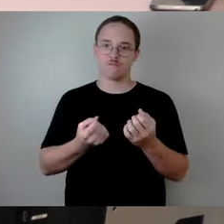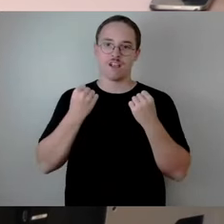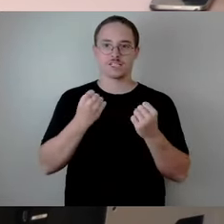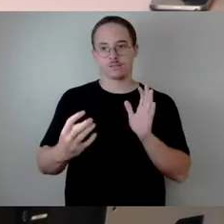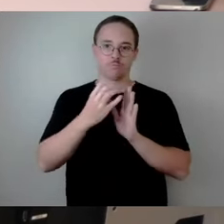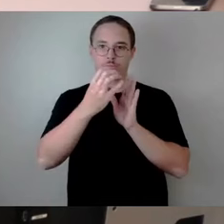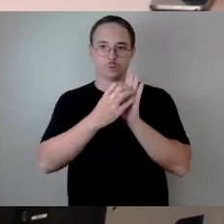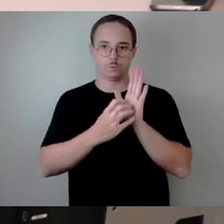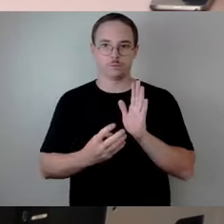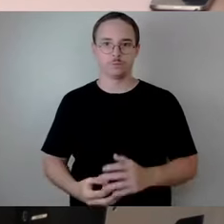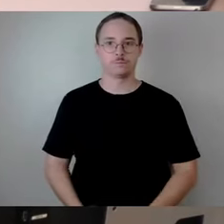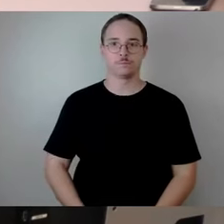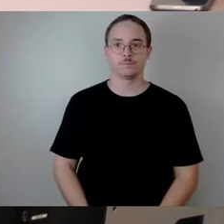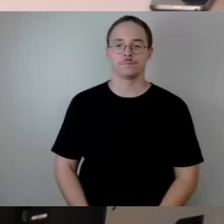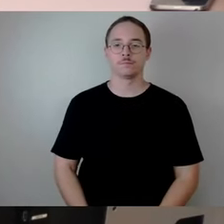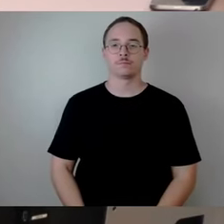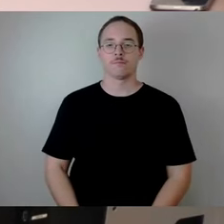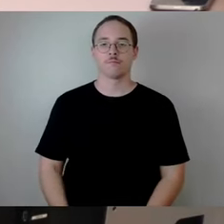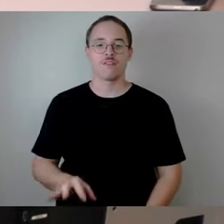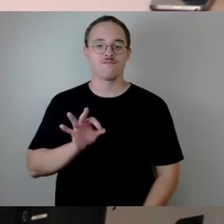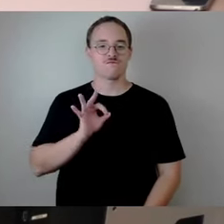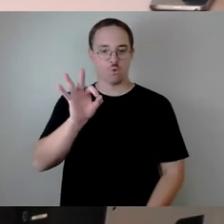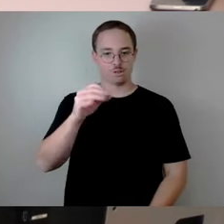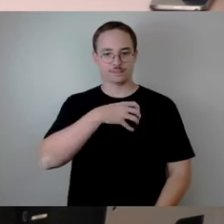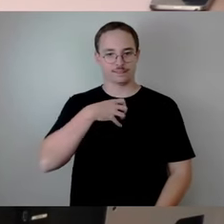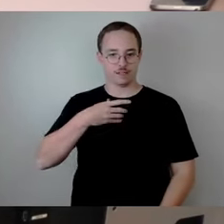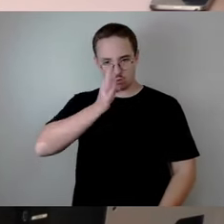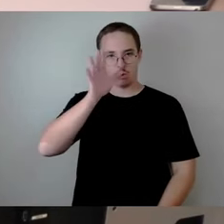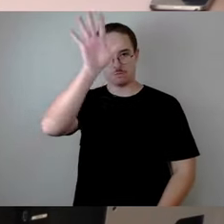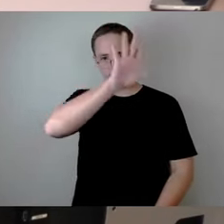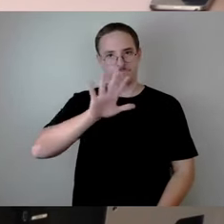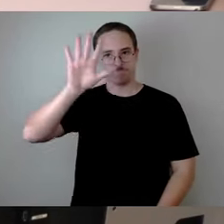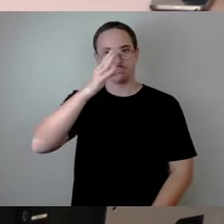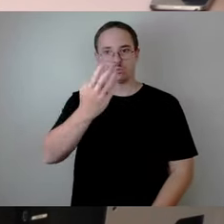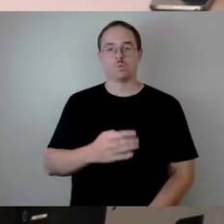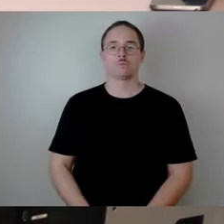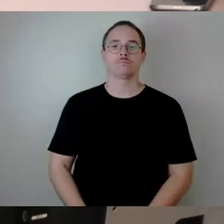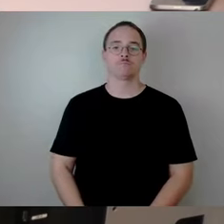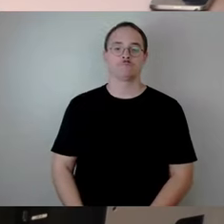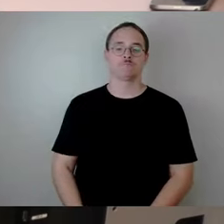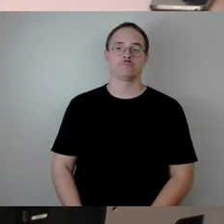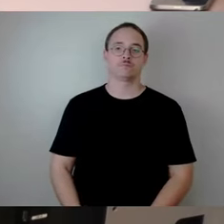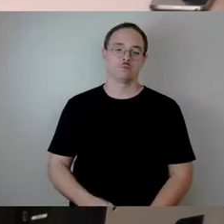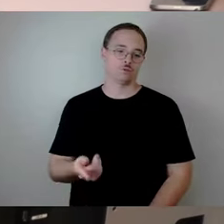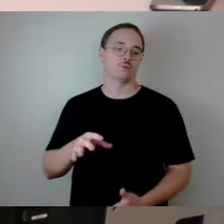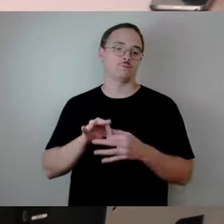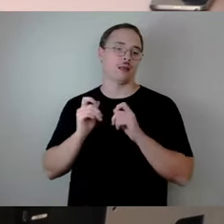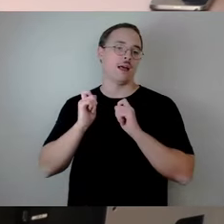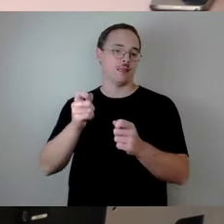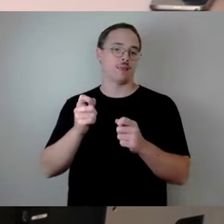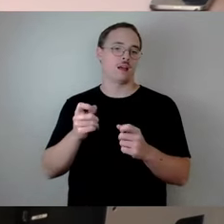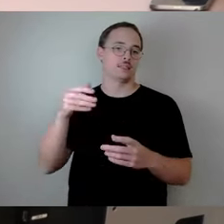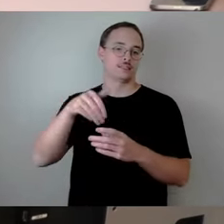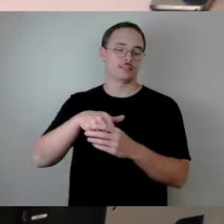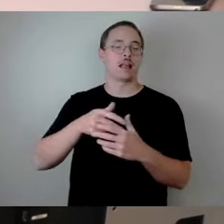leben. Und in diesem Antrag geht es eben um den Bereich Verkehr. Lassen Sie uns die Chance nutzen,